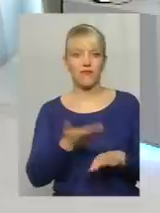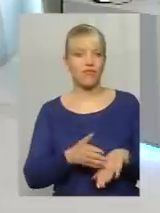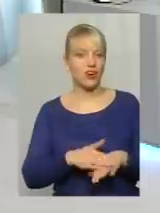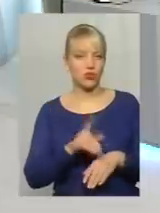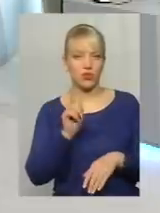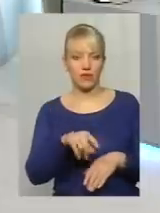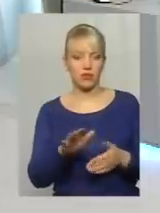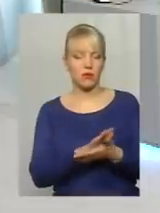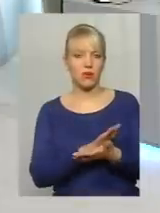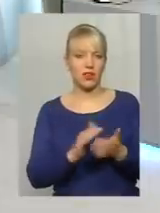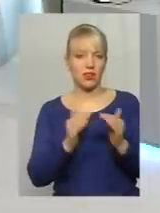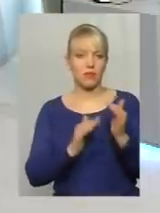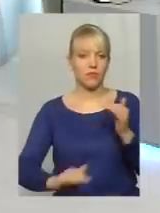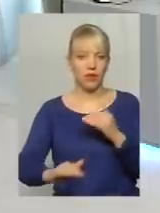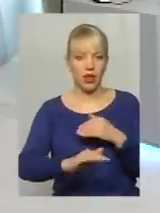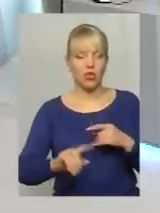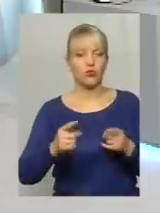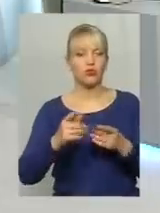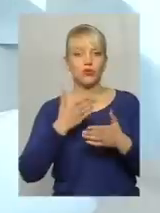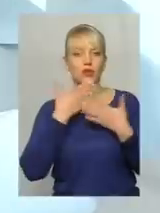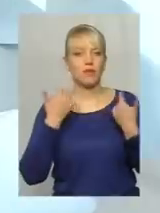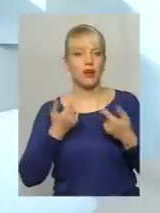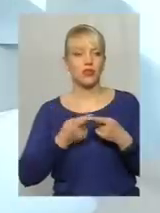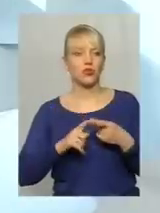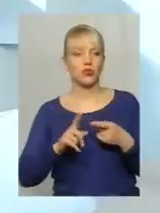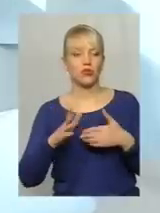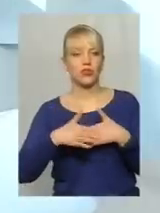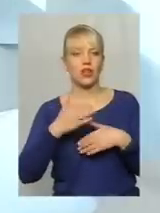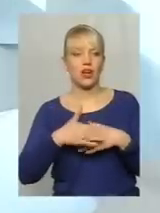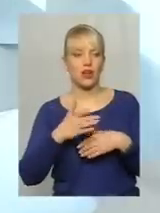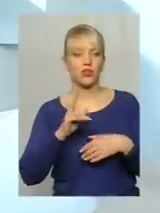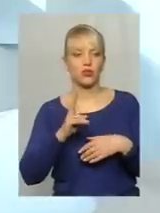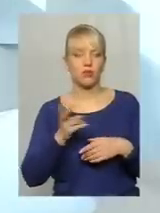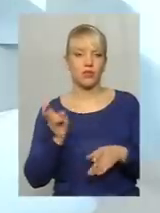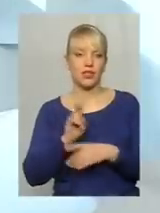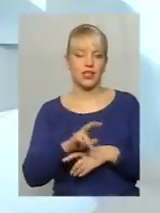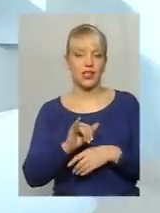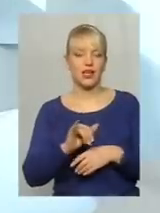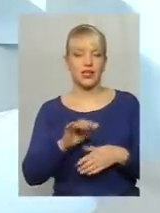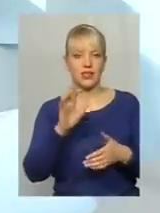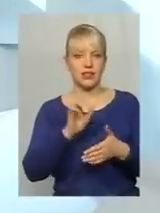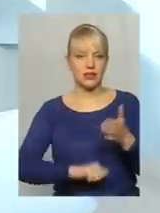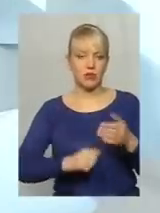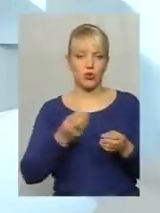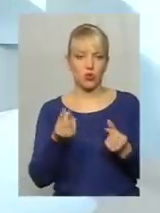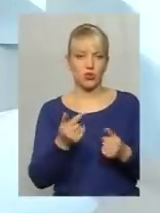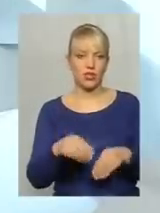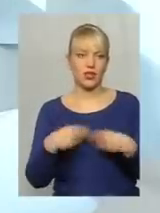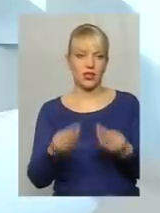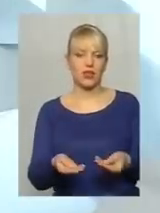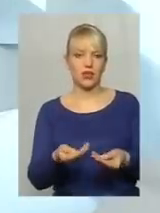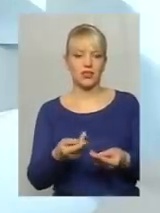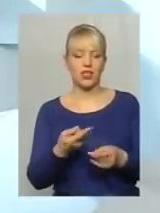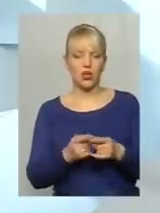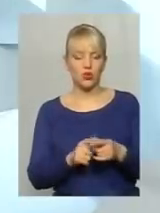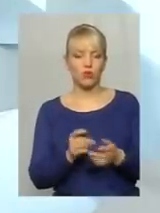прибирати свою прибудинкову, тому що немає того якогось карального органу, який прийде, зніме гроші і надасть ту послугу, змусить тебе